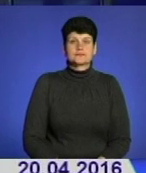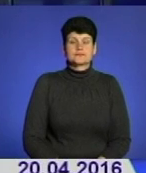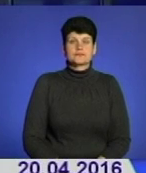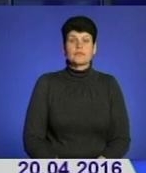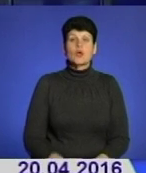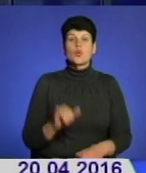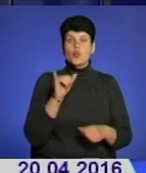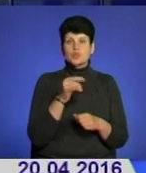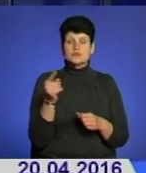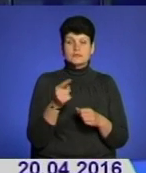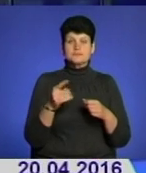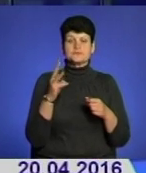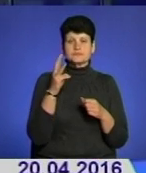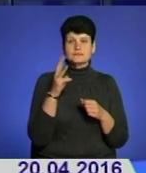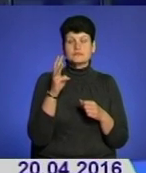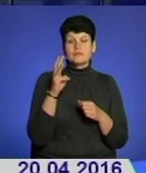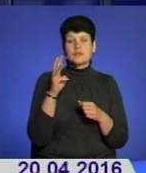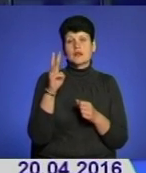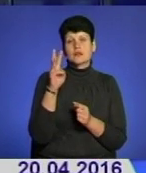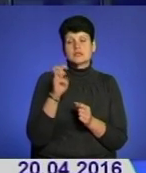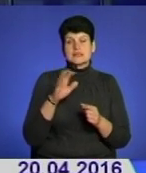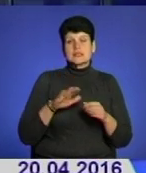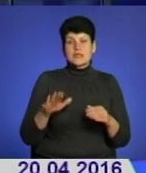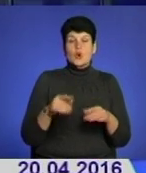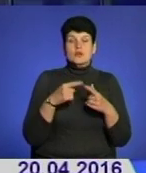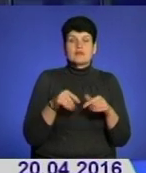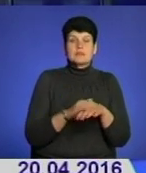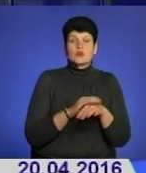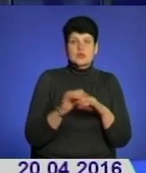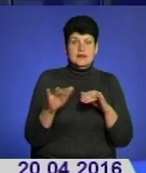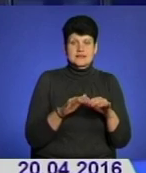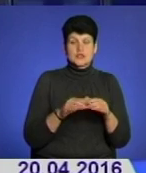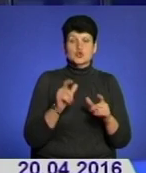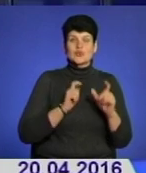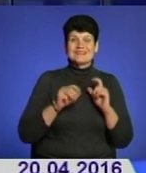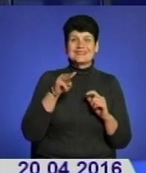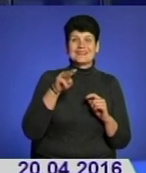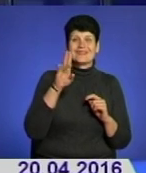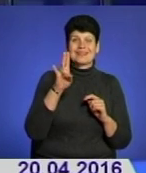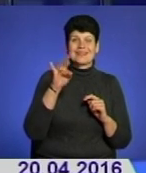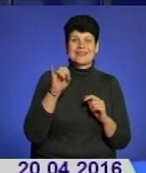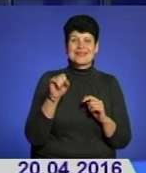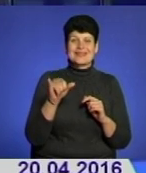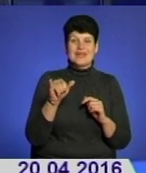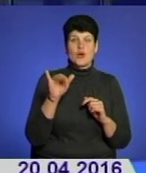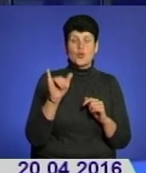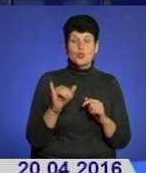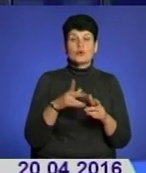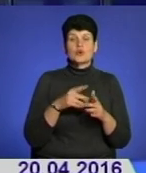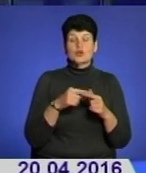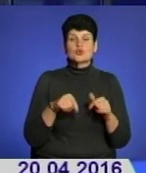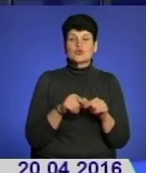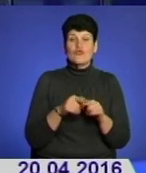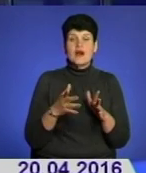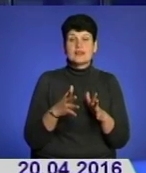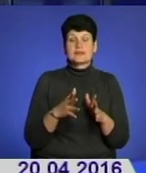У Тернополі для трьох сотень дітей області організували благодійну акцію. Студенти ТНЕО підготували для перегляду виставу, а учасники молодої просвіти